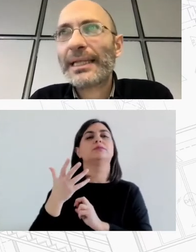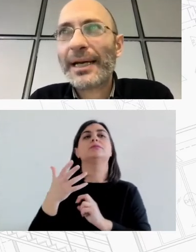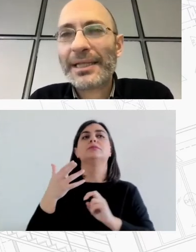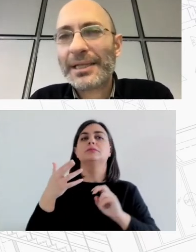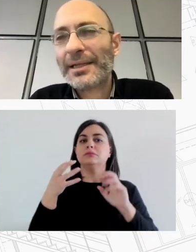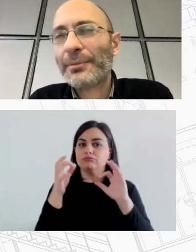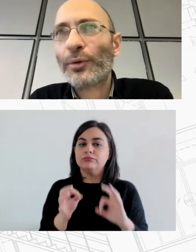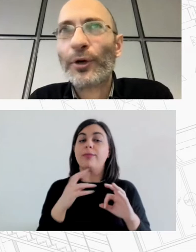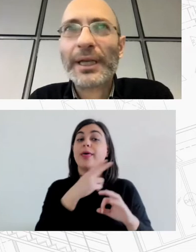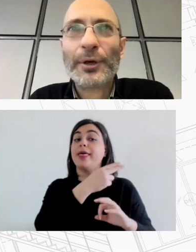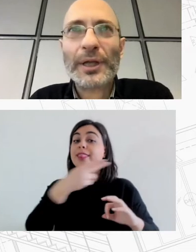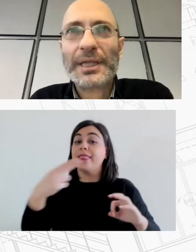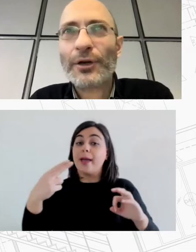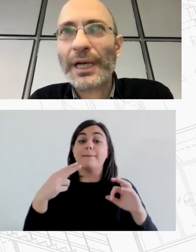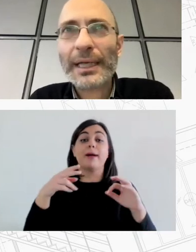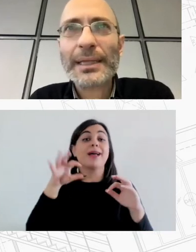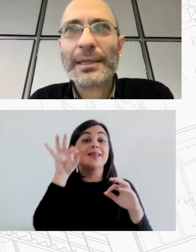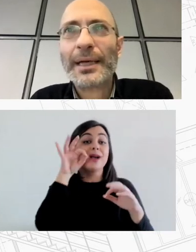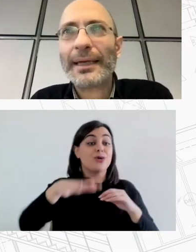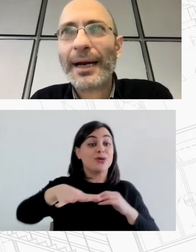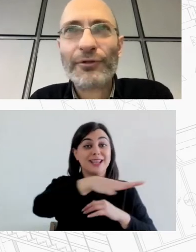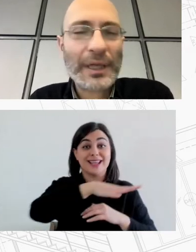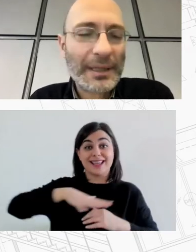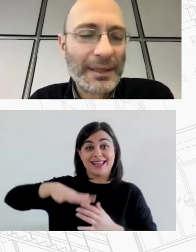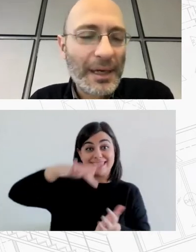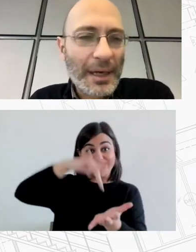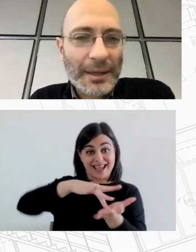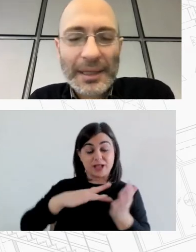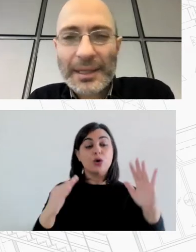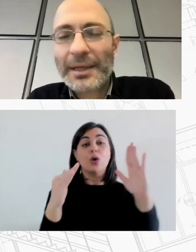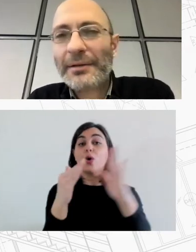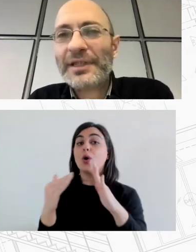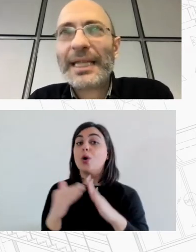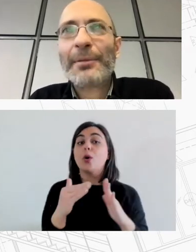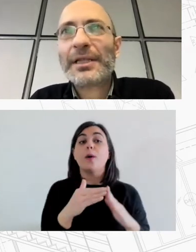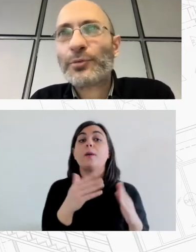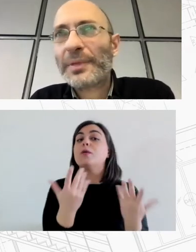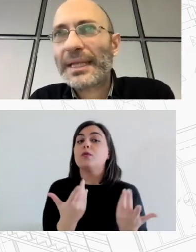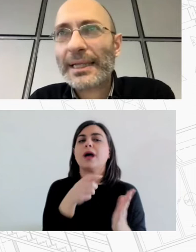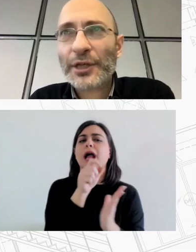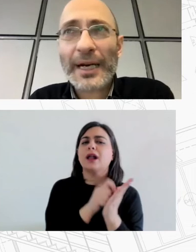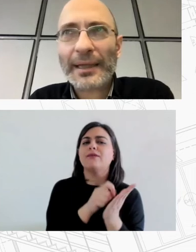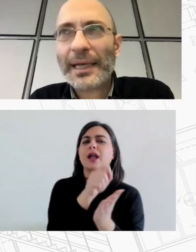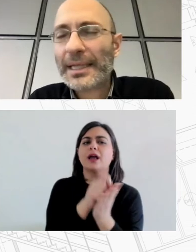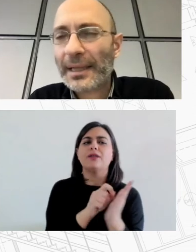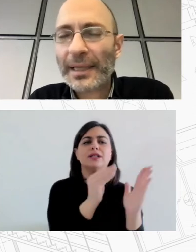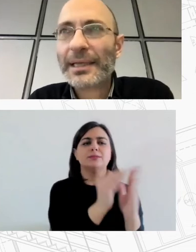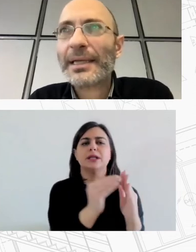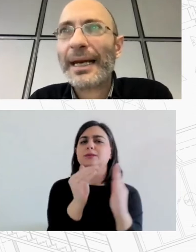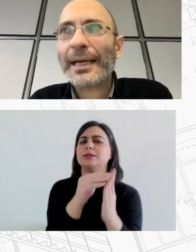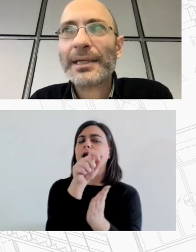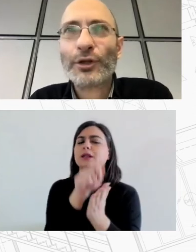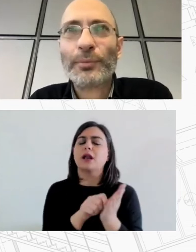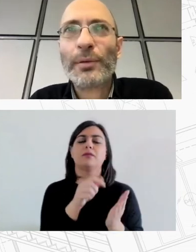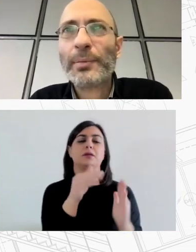ζήτημα της στέγασης στην Μητροπολιτική Περιοχή Θεσσαλονίκης καταγράφωσας τις υφιστάμενες στεγαστικές πρακτικές, συνθήκες,